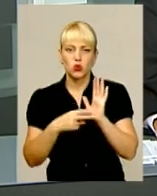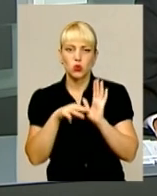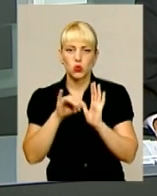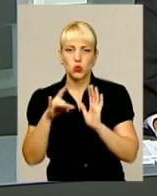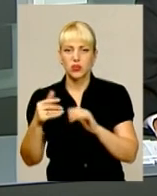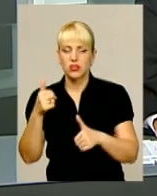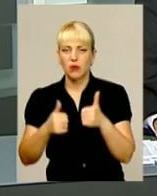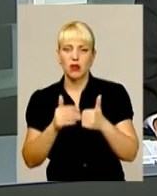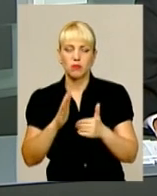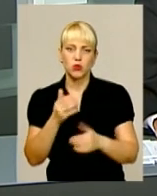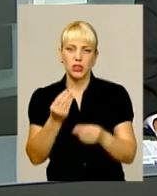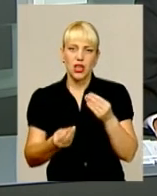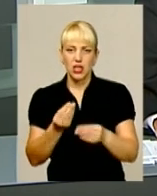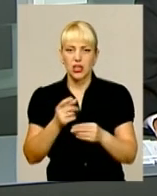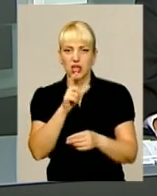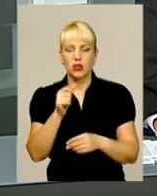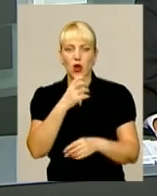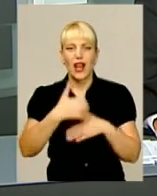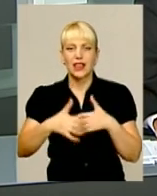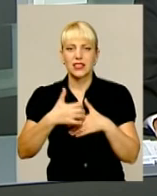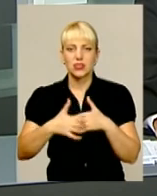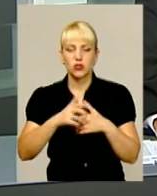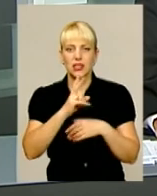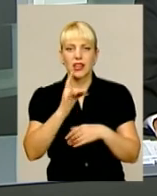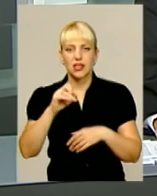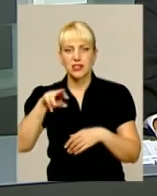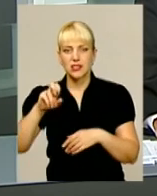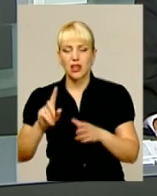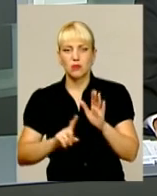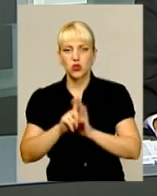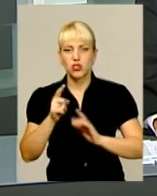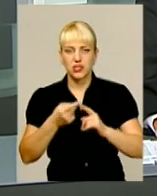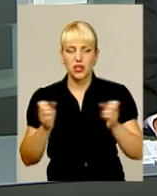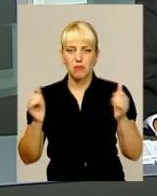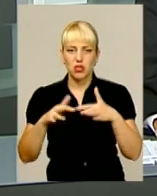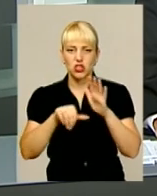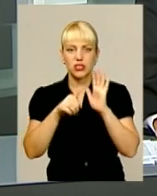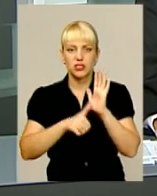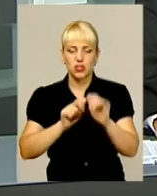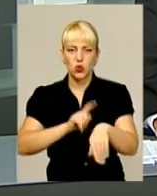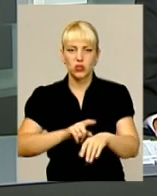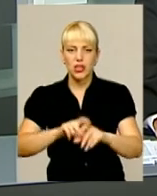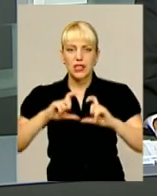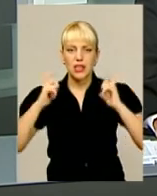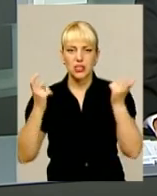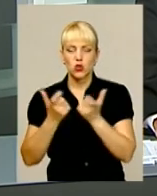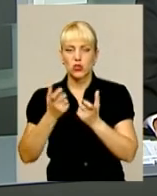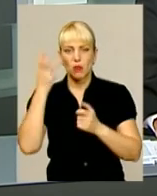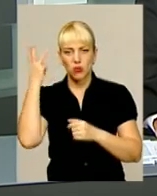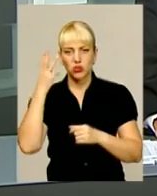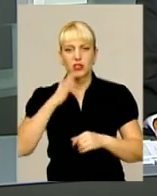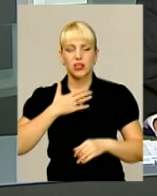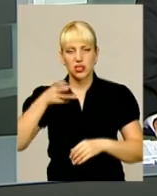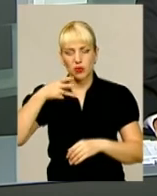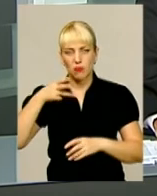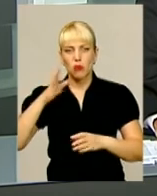змагань команда зіграє з «Херсонським кристалом». Розпочнеться матч о 16-й годині на стадіоні «Поділля». Наш телеканал «Поділля